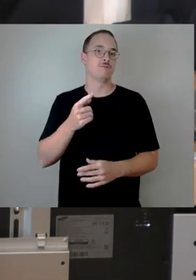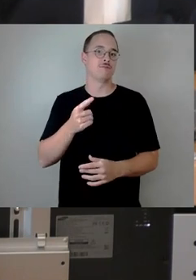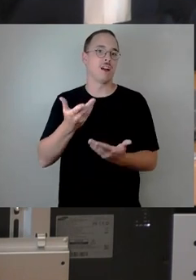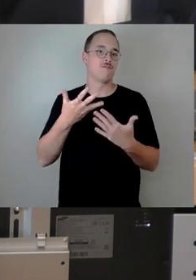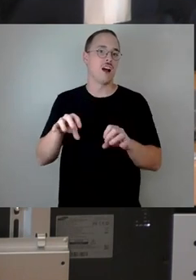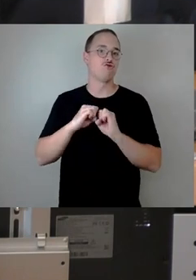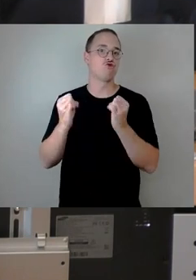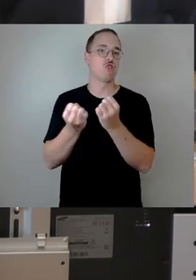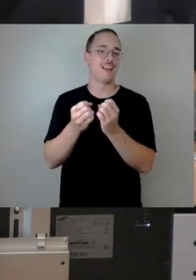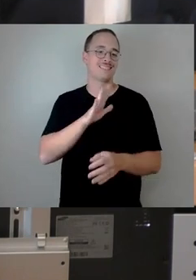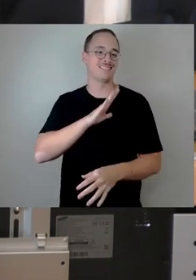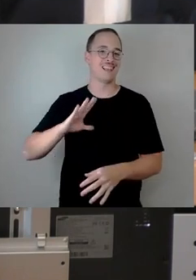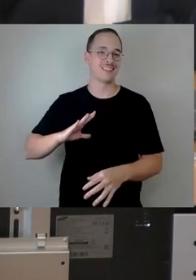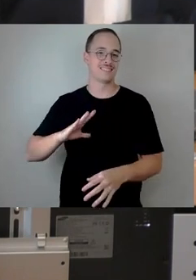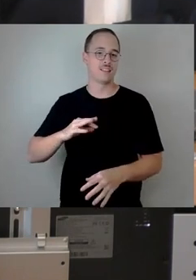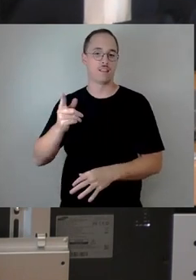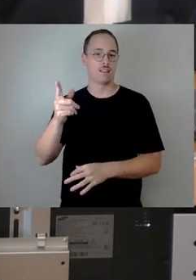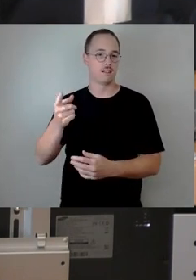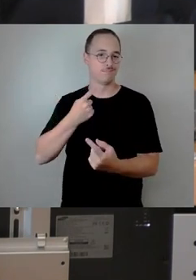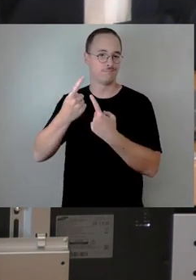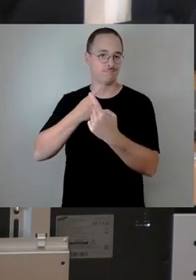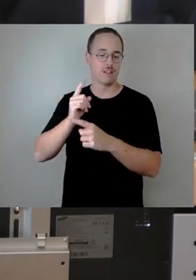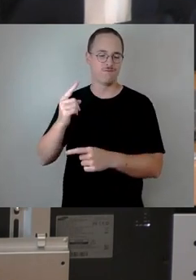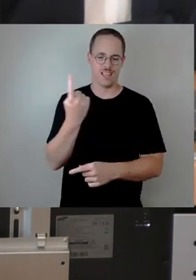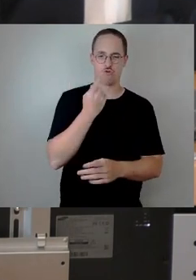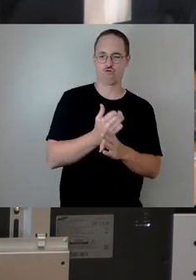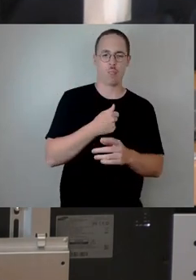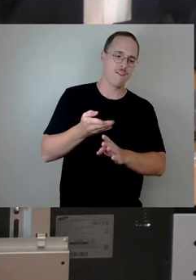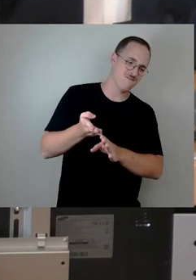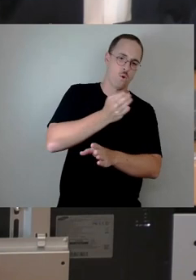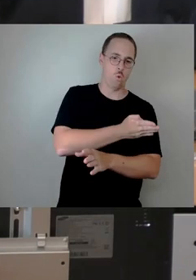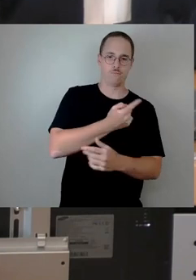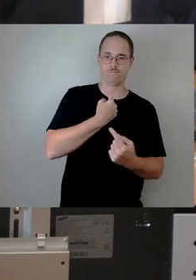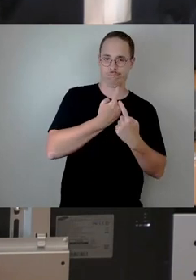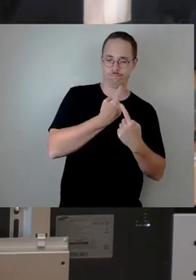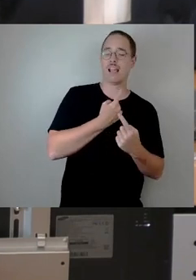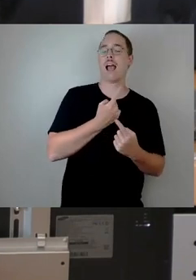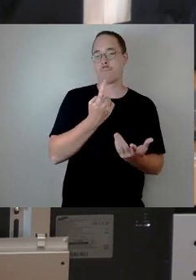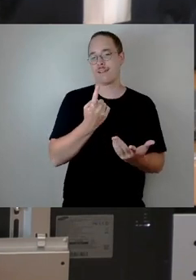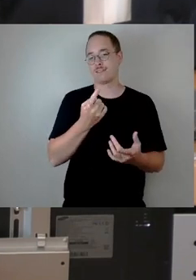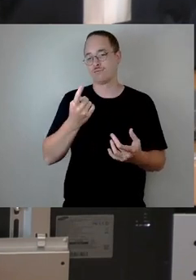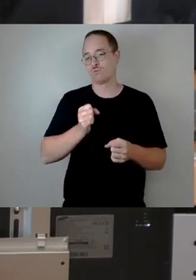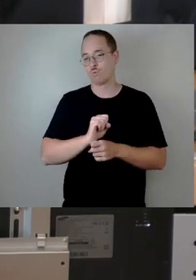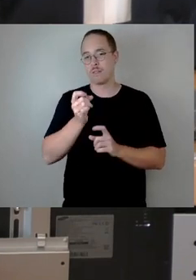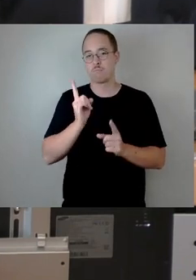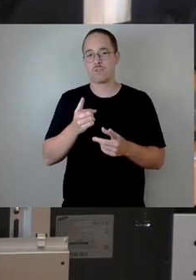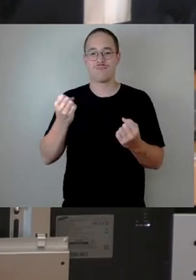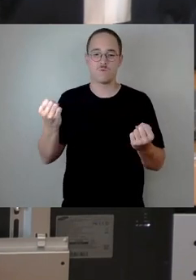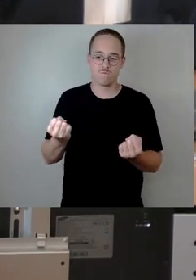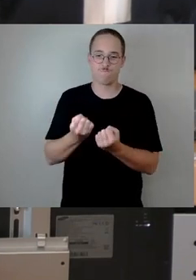aber ohne eine Übergangszeit der vorläuflichen Haushaltsführung werden wir